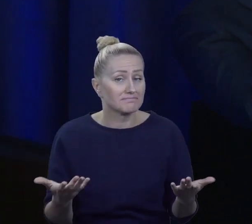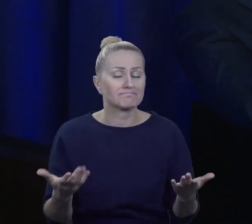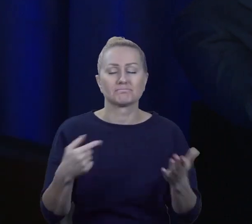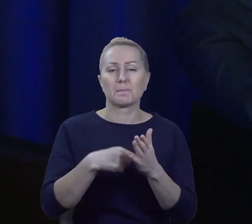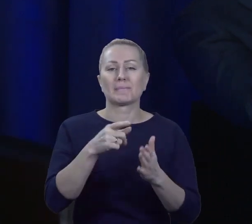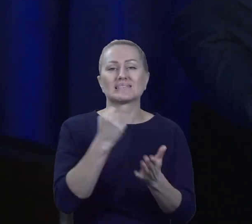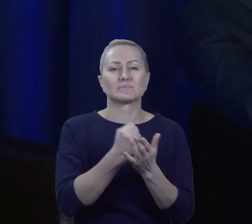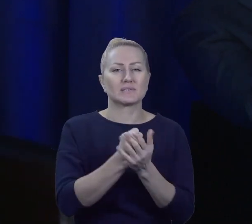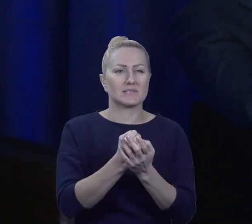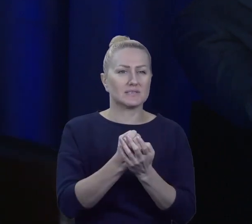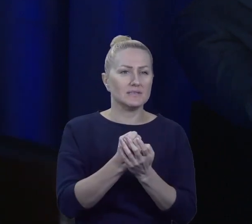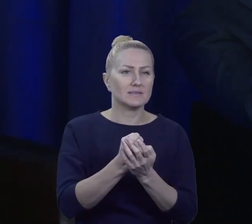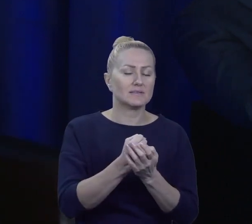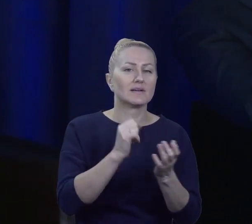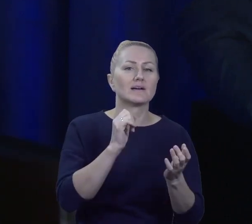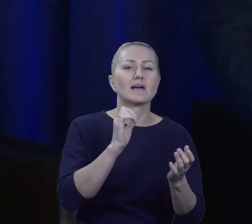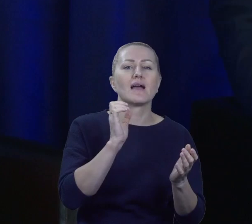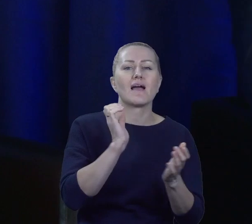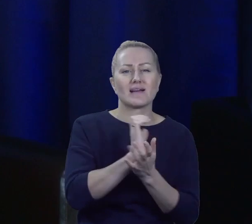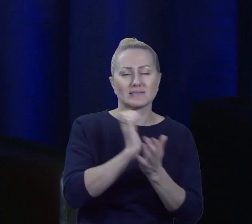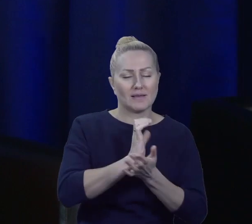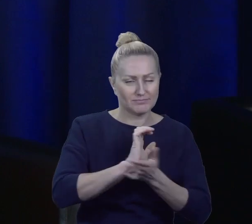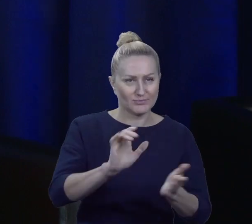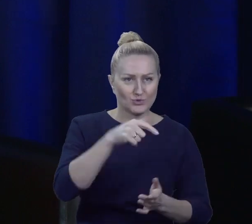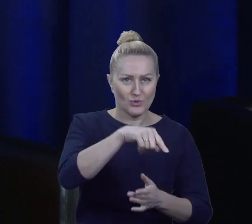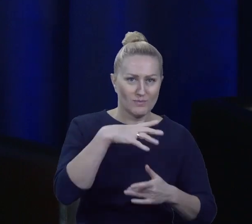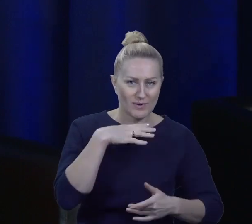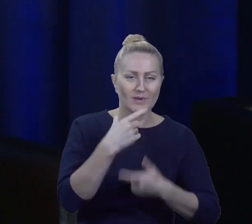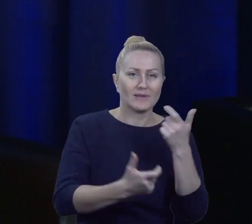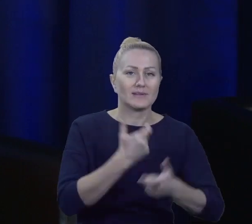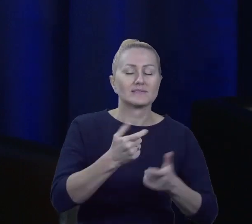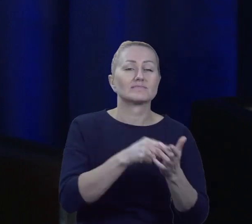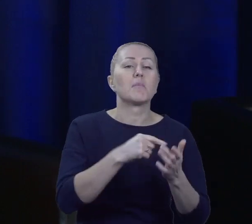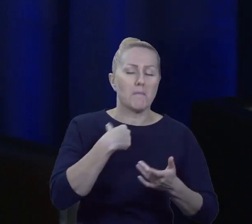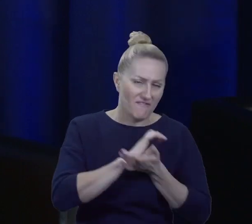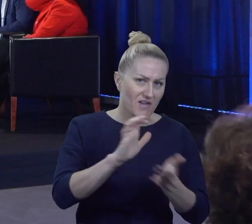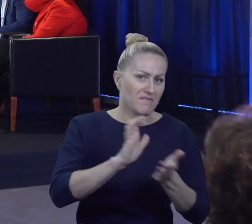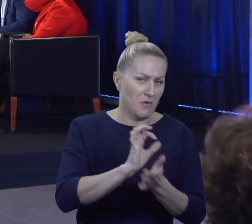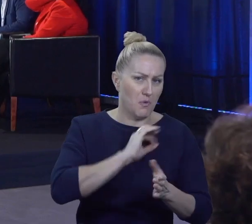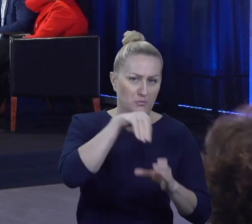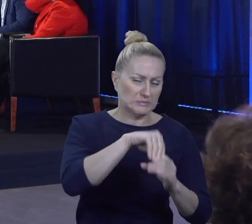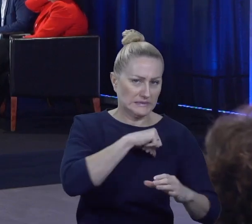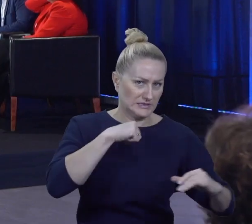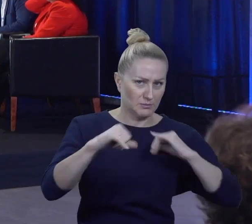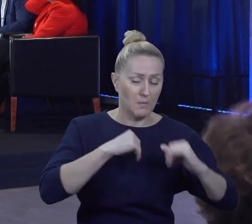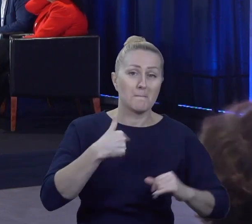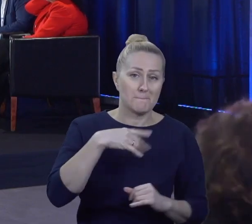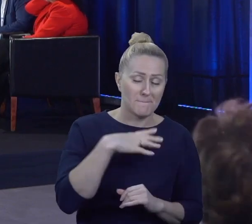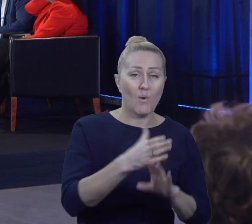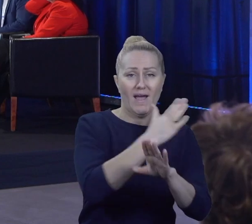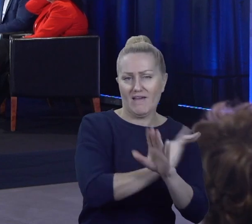gazetki, w moim samorządzie taką gazetkę wydawałam i wydaję. Odpowiadając na Pana pytanie,